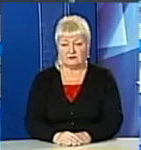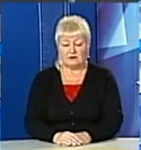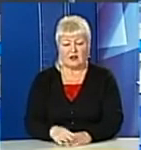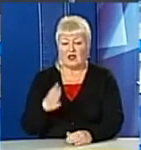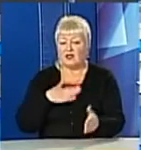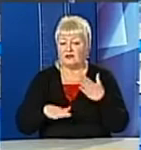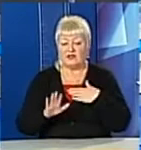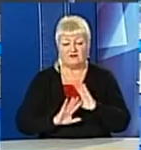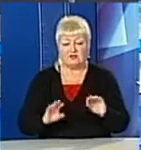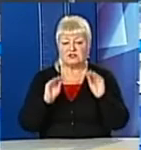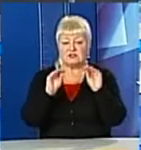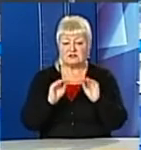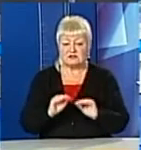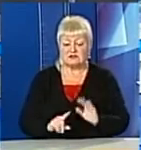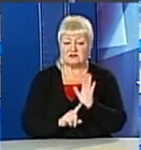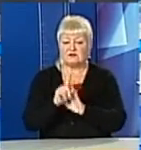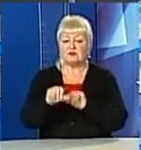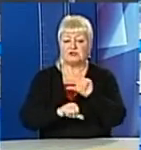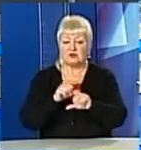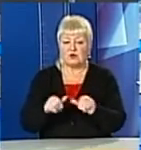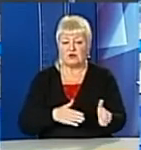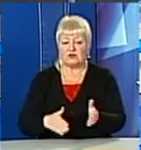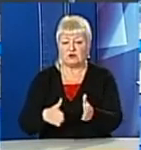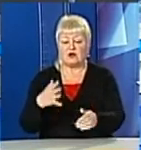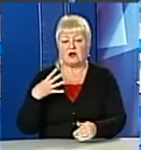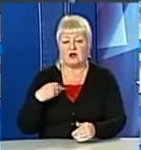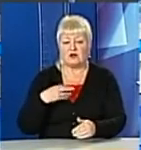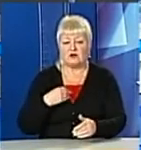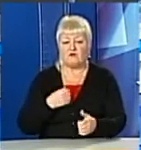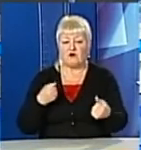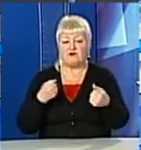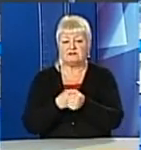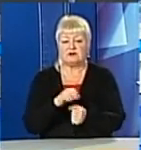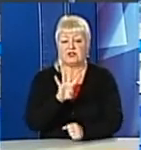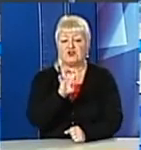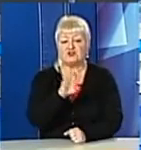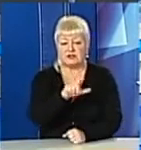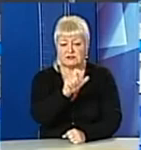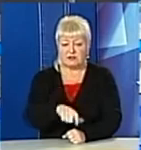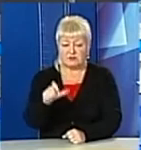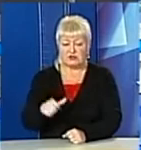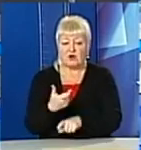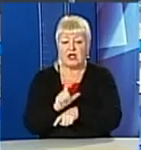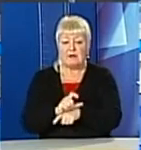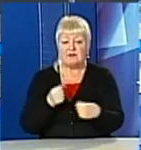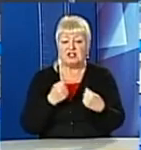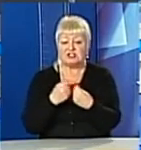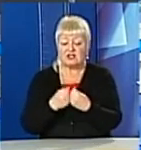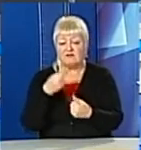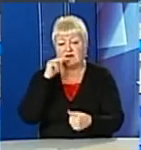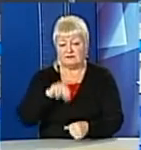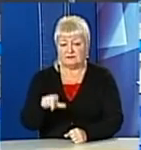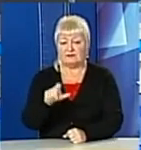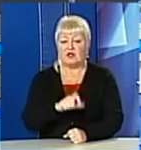Невтішна статистика. Від початку року на дорогах Львова збили майже 400 пішоходів. Більшість аварій з їхньої вини.